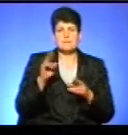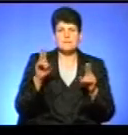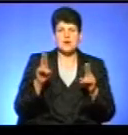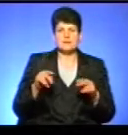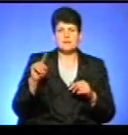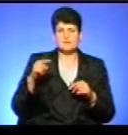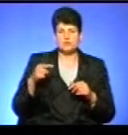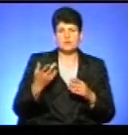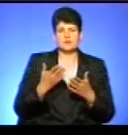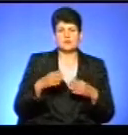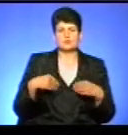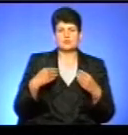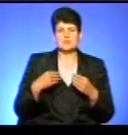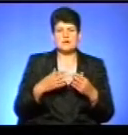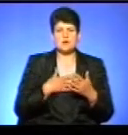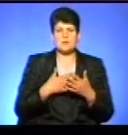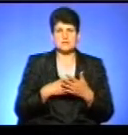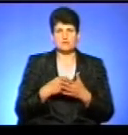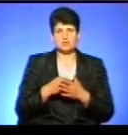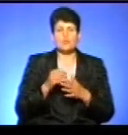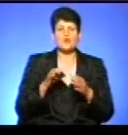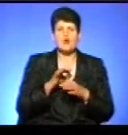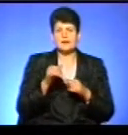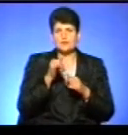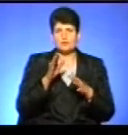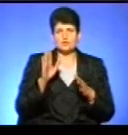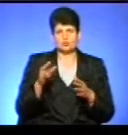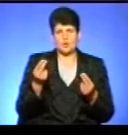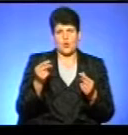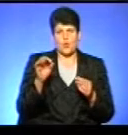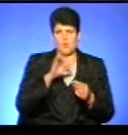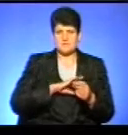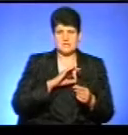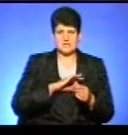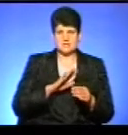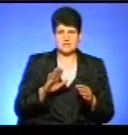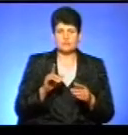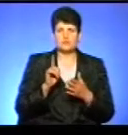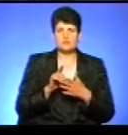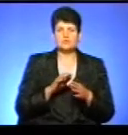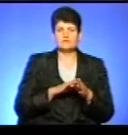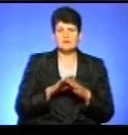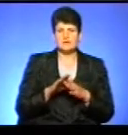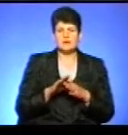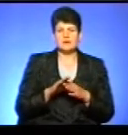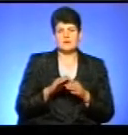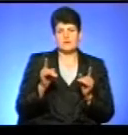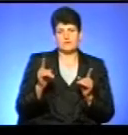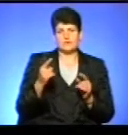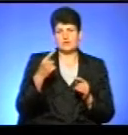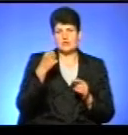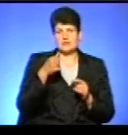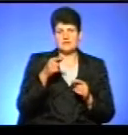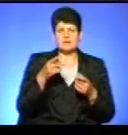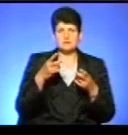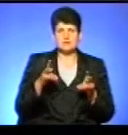проєктів, подається на громадський бюджет. І один з них, що проєкт не може бути комерційним, він повинен бути реалізований в рамках одного року, тобто він не